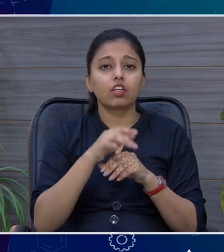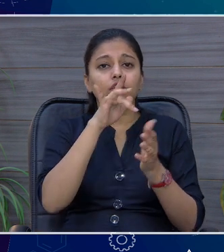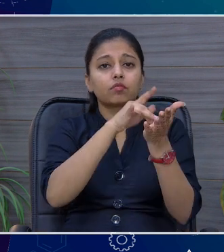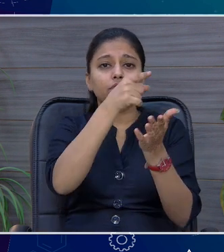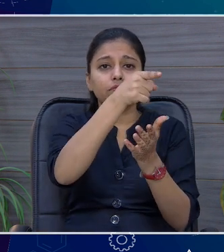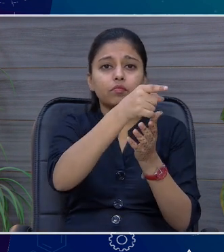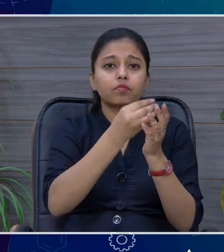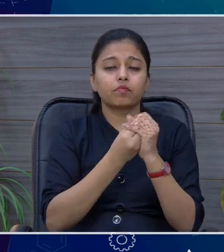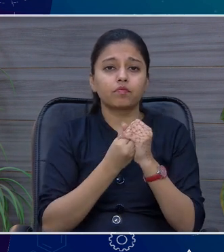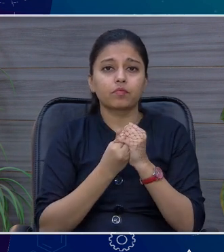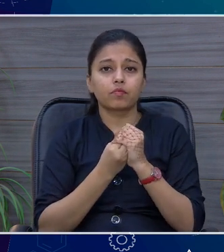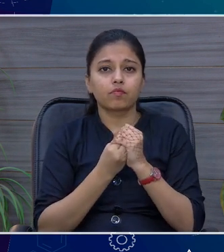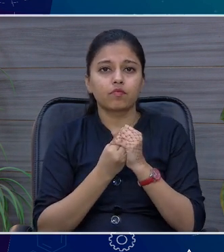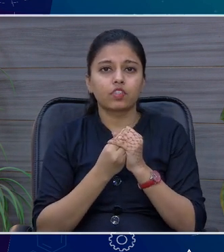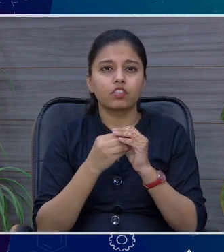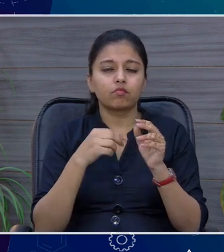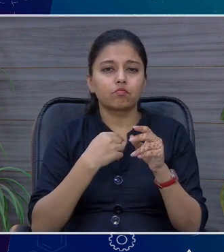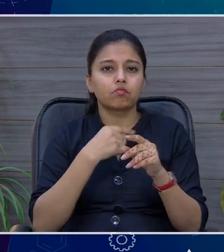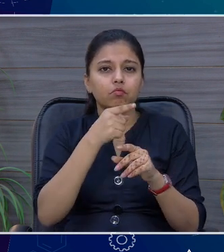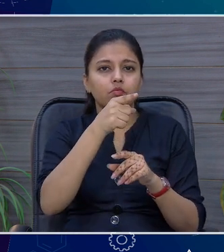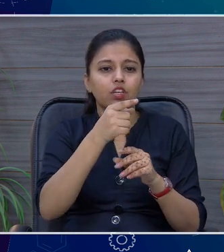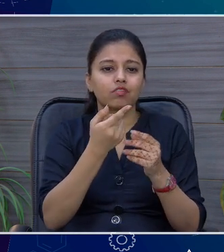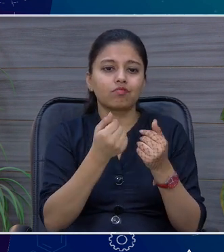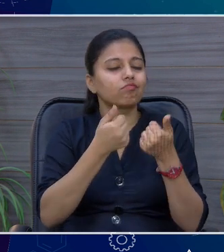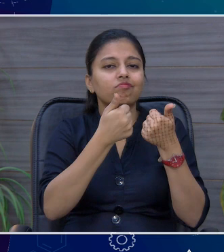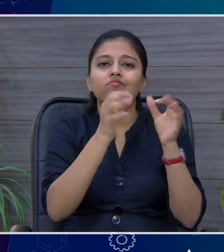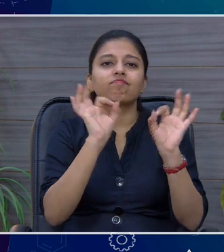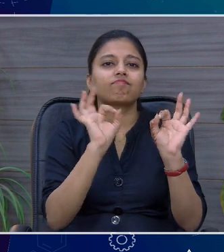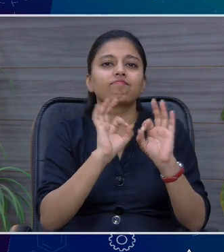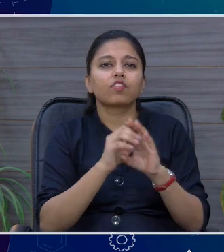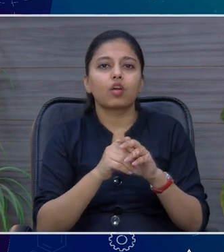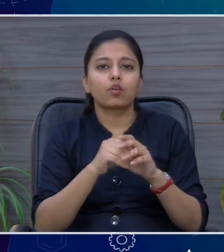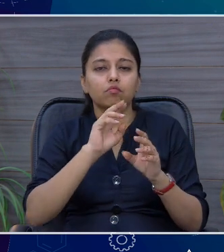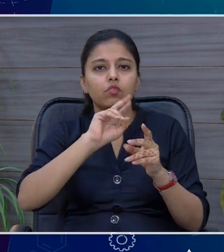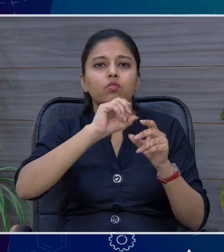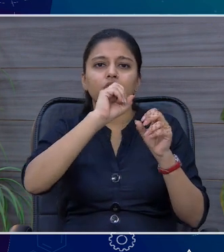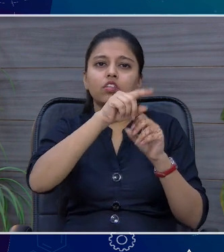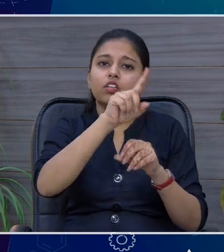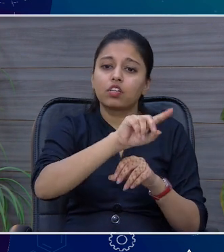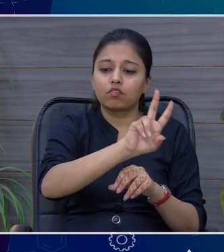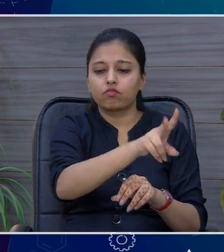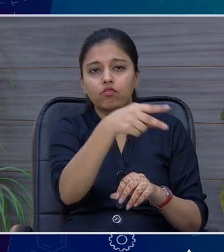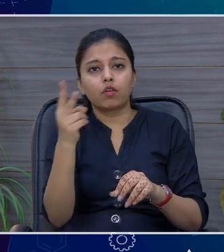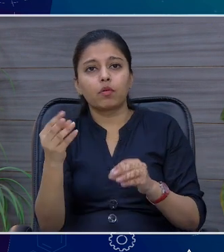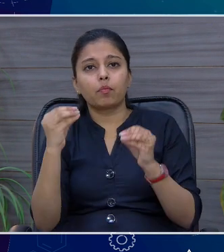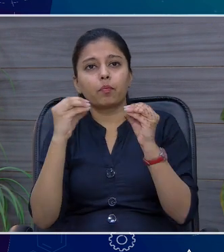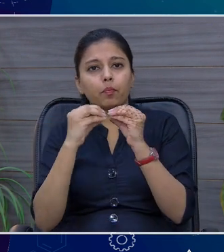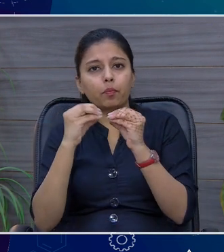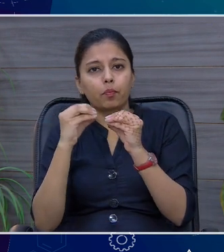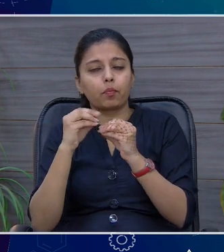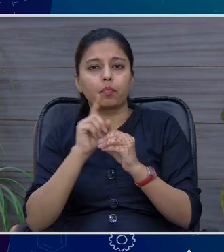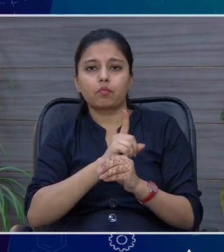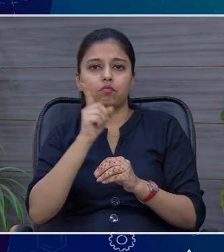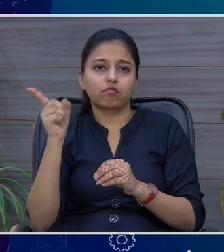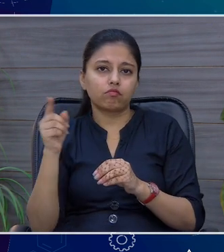य ऐट्री लिए इस वागों इस फिर से इसले क्वेजर थे प्र नहीं कहते